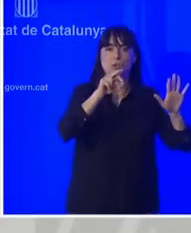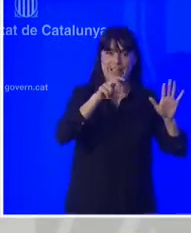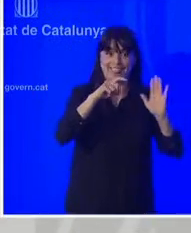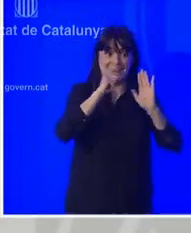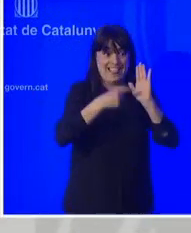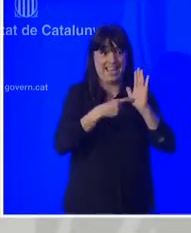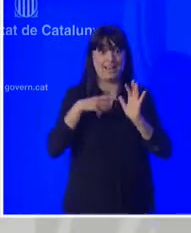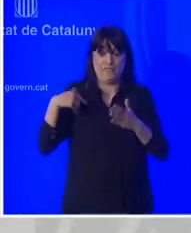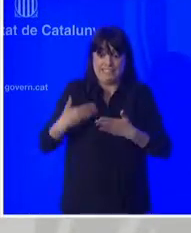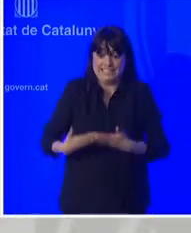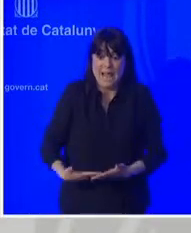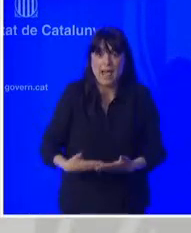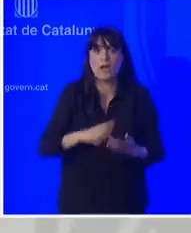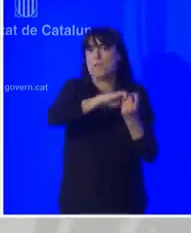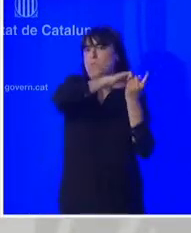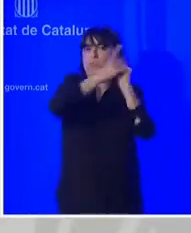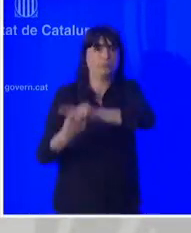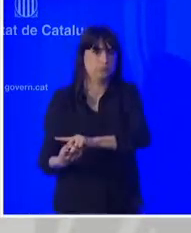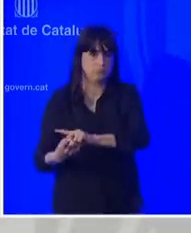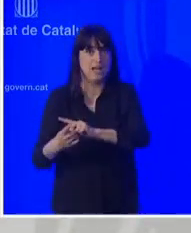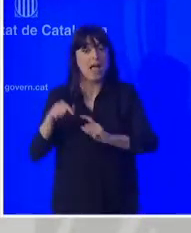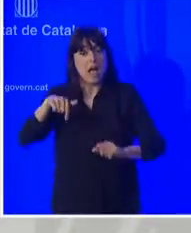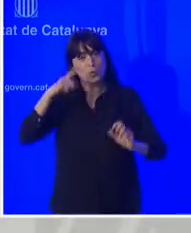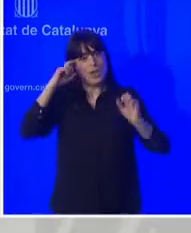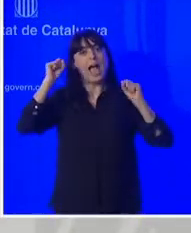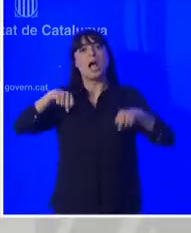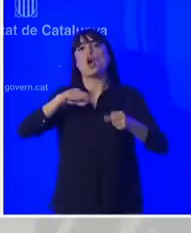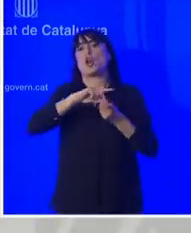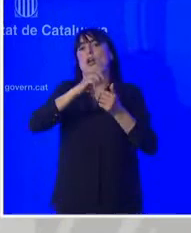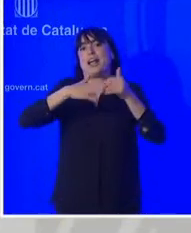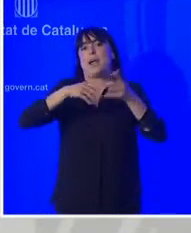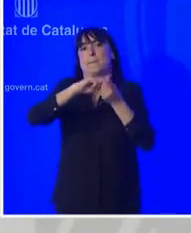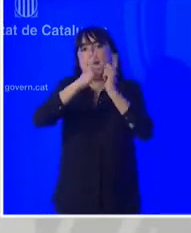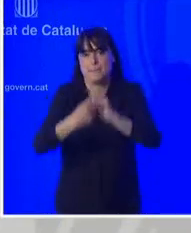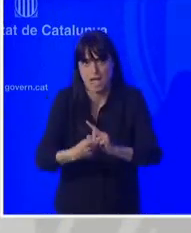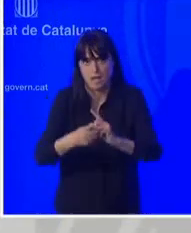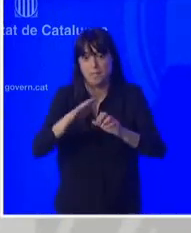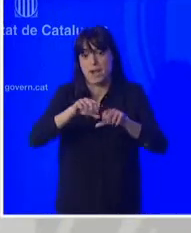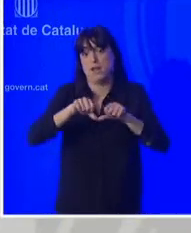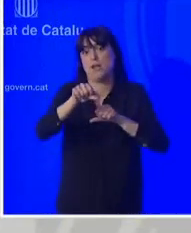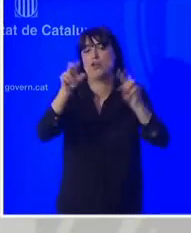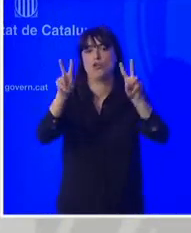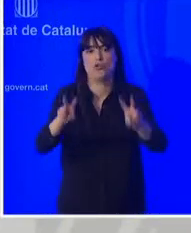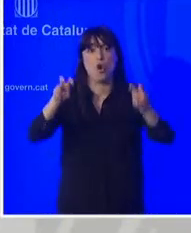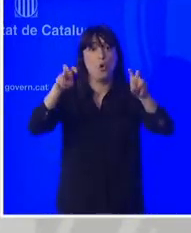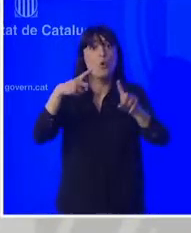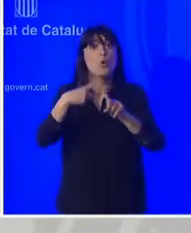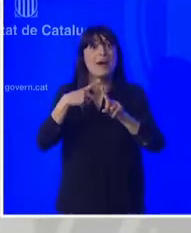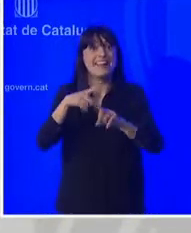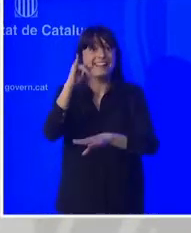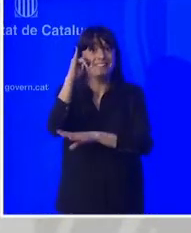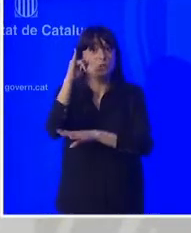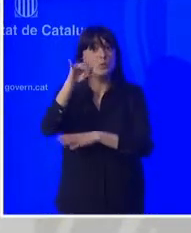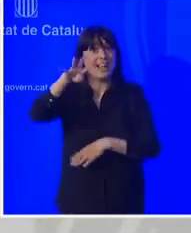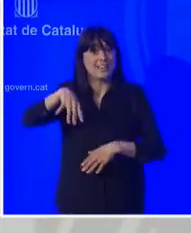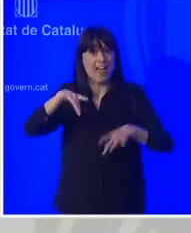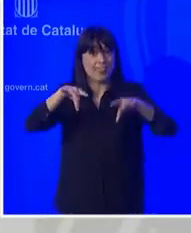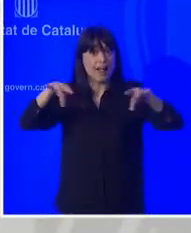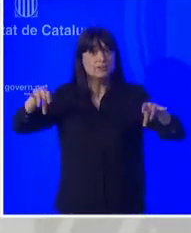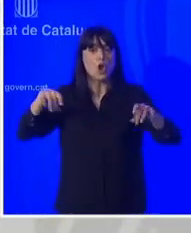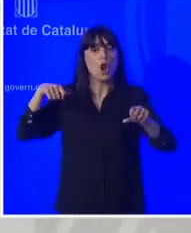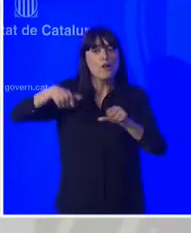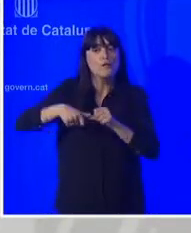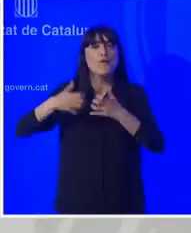-la a la realitat actual i actualitzar-ne l'estructura organitzativa i de funcionament de l'entitat, uns canvis que li